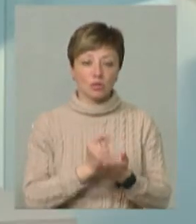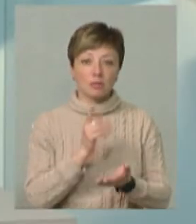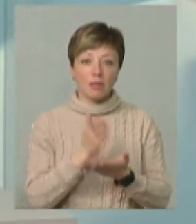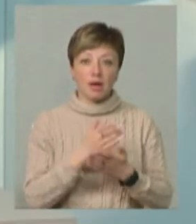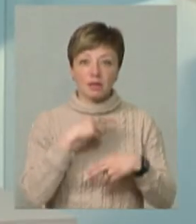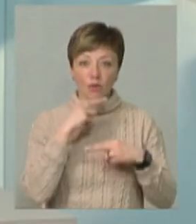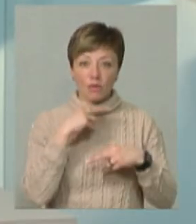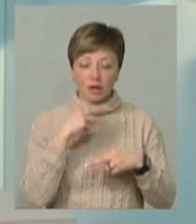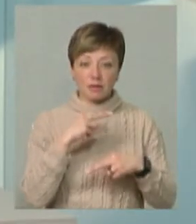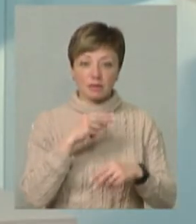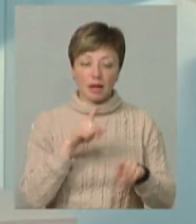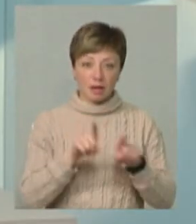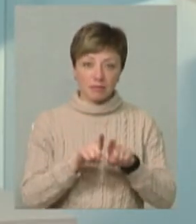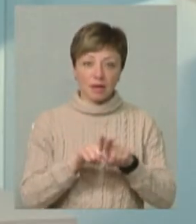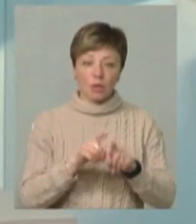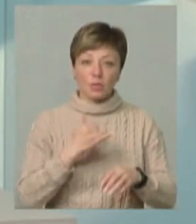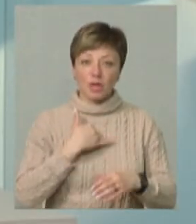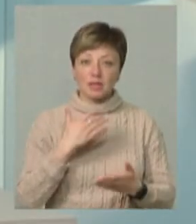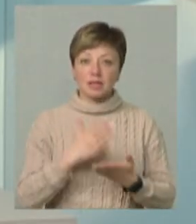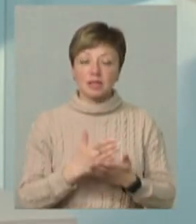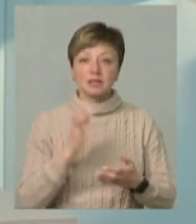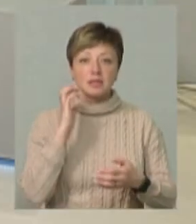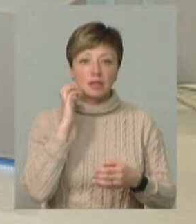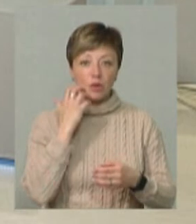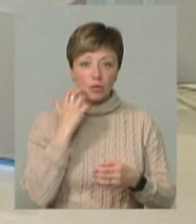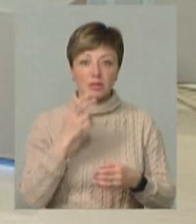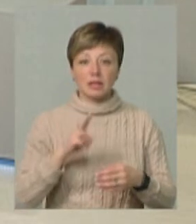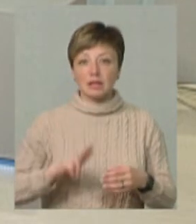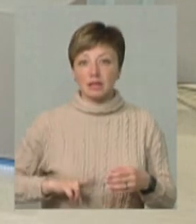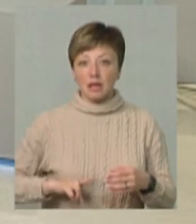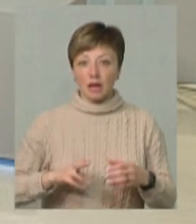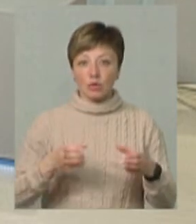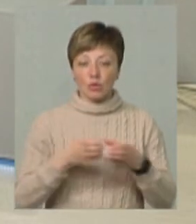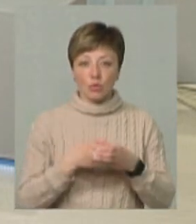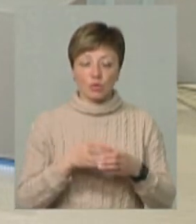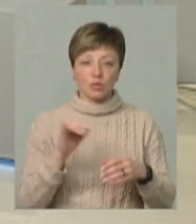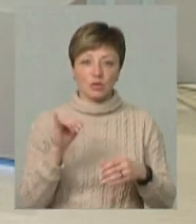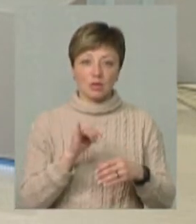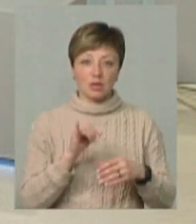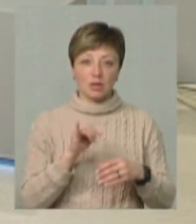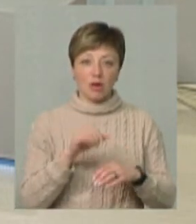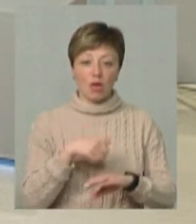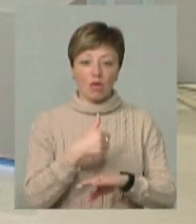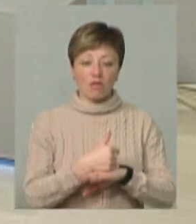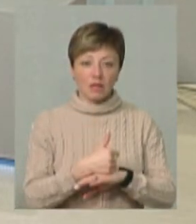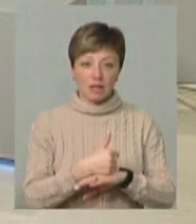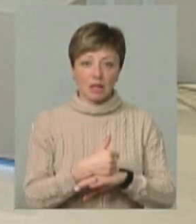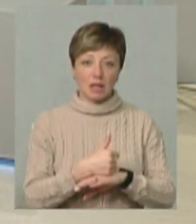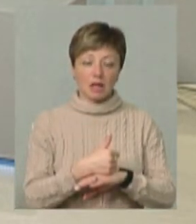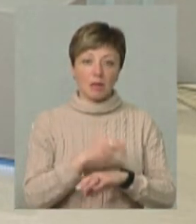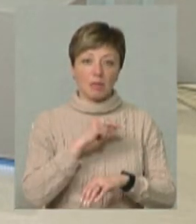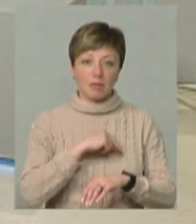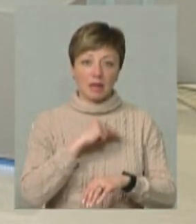увазі лісівничим таким. Так, в нас є дуже серйозний і директорський корпус, і корпус головних лісничих,